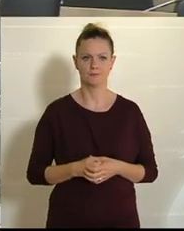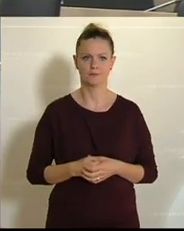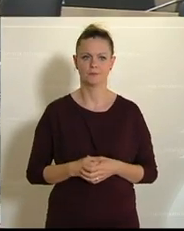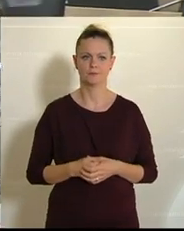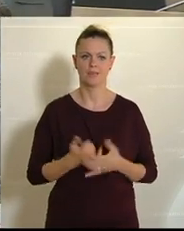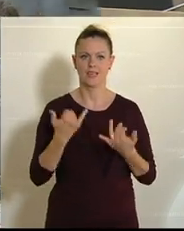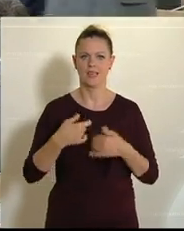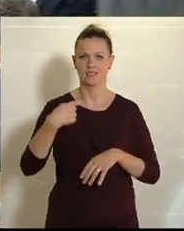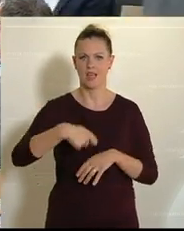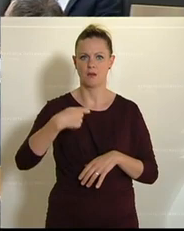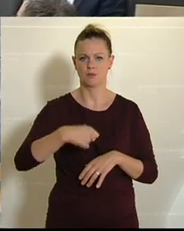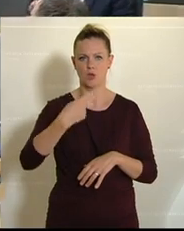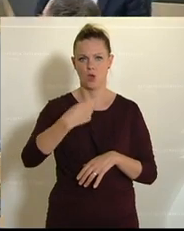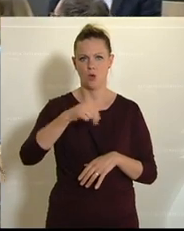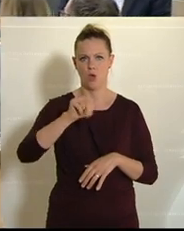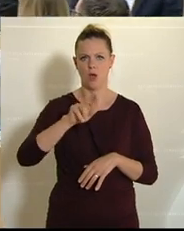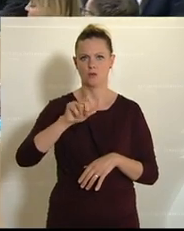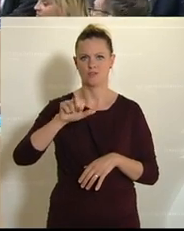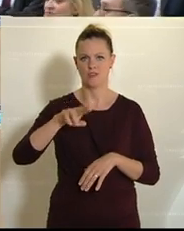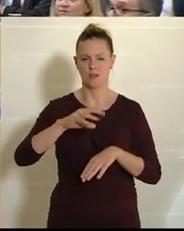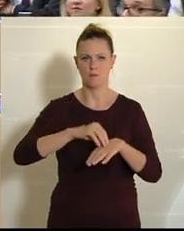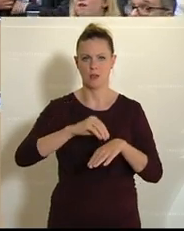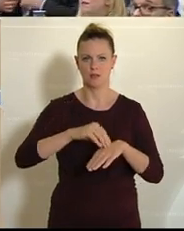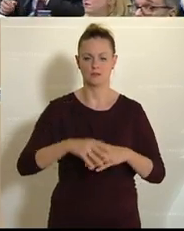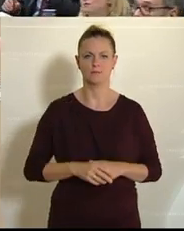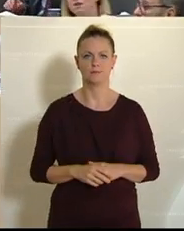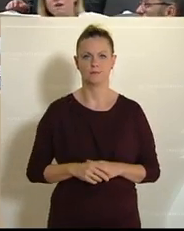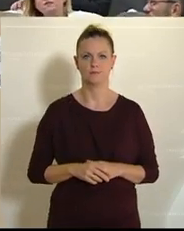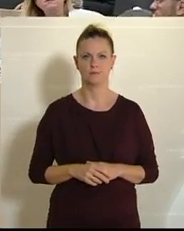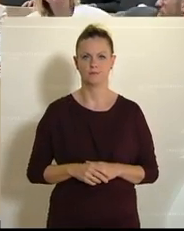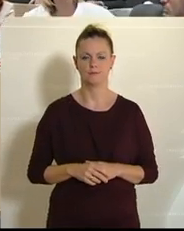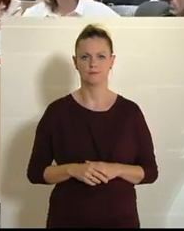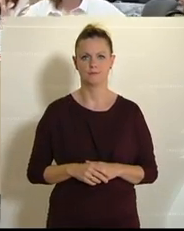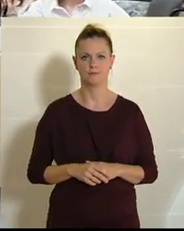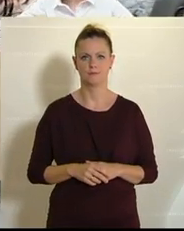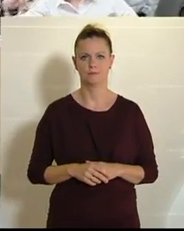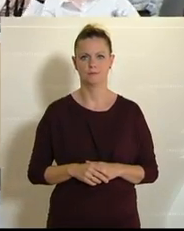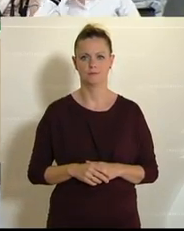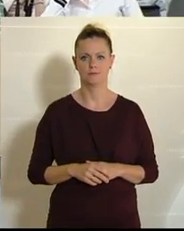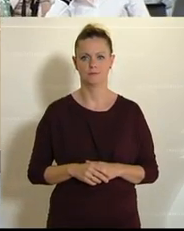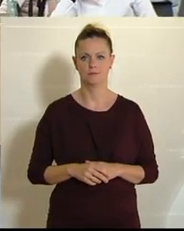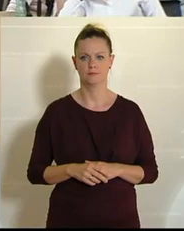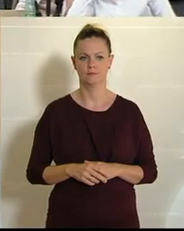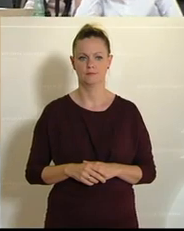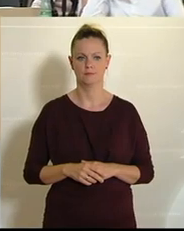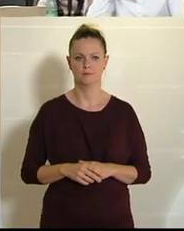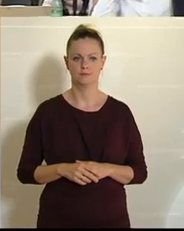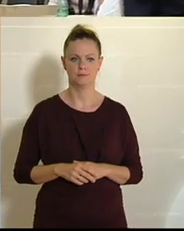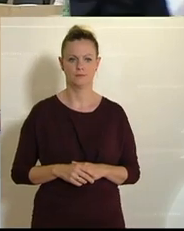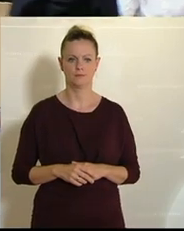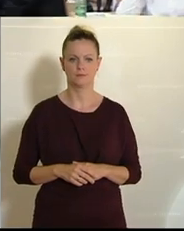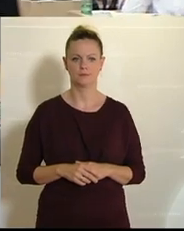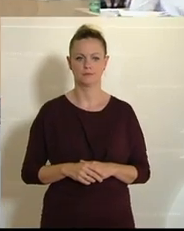Fleischimporte und ukrainische Käfig-Eier würden sich in Fertigprodukten wiederfinden, die Kantinen servieren, kritisiert Clemens Stammler